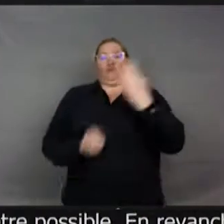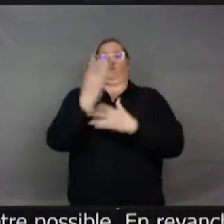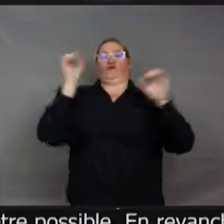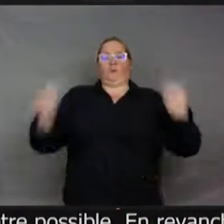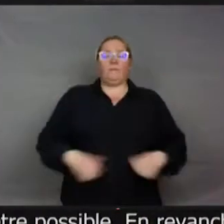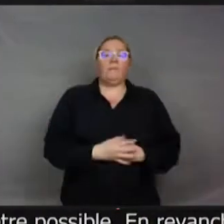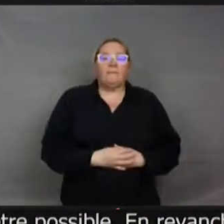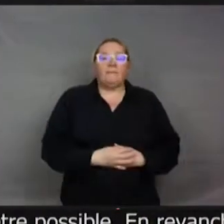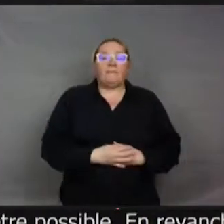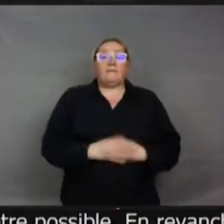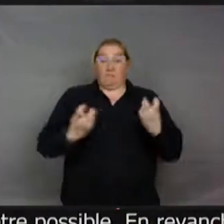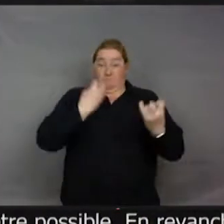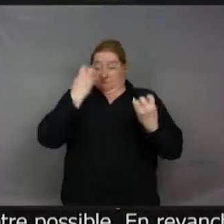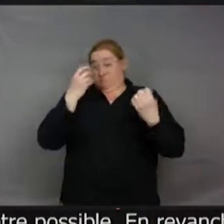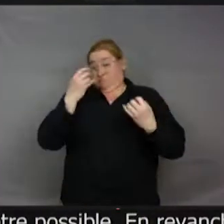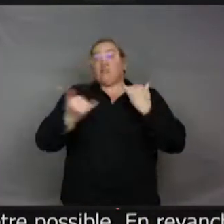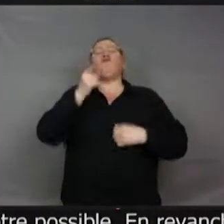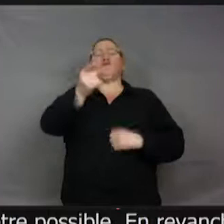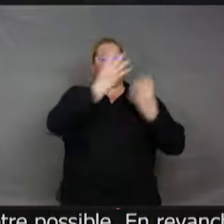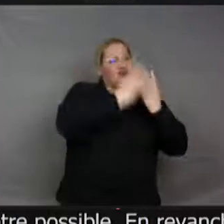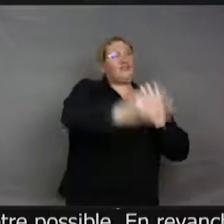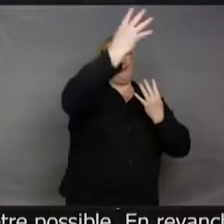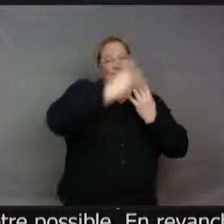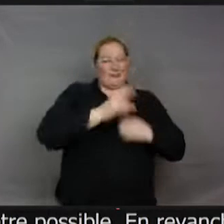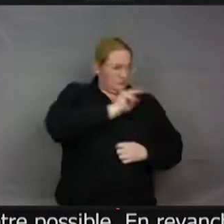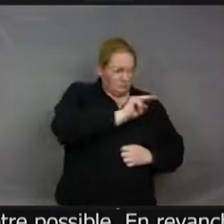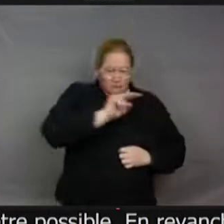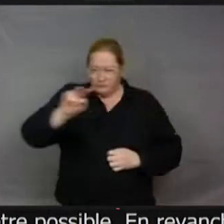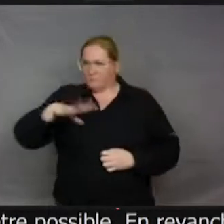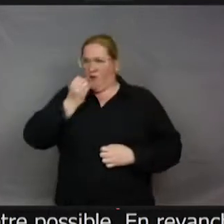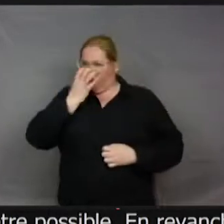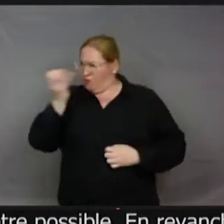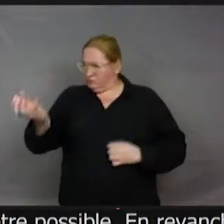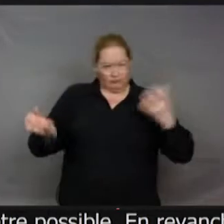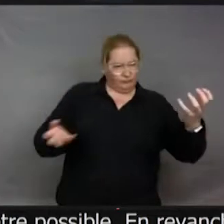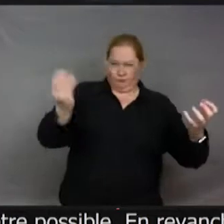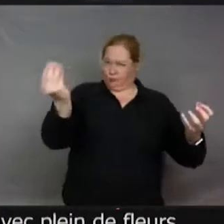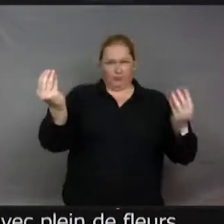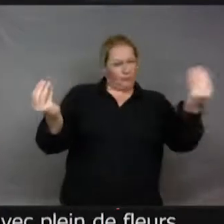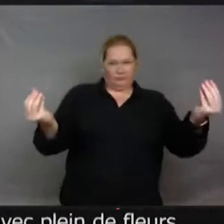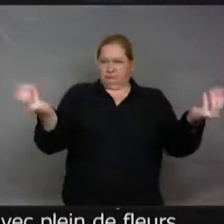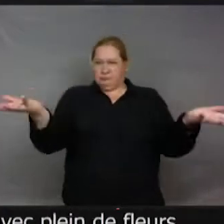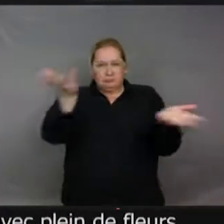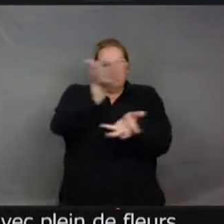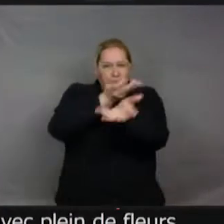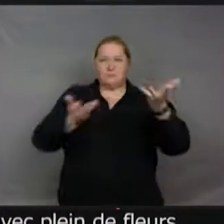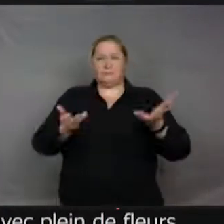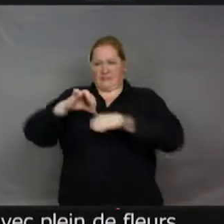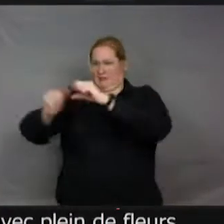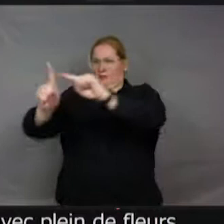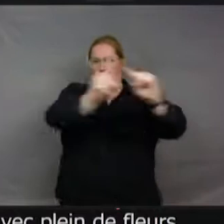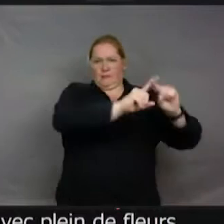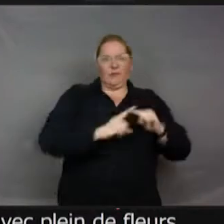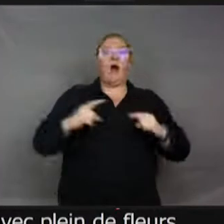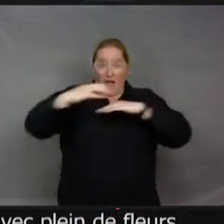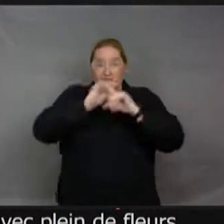regardez un champ, il y a plein, plein de fleurs différentes, et il y a, en fait, plein d'insectes pollinisateurs différents. Et si tous les insectes pollinisateurs qui sont